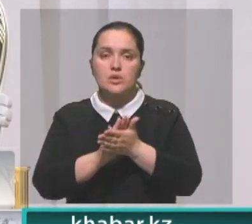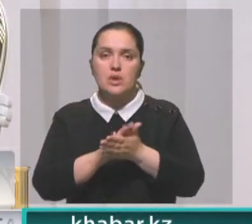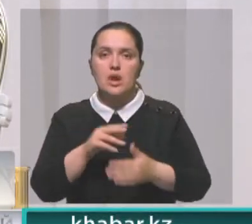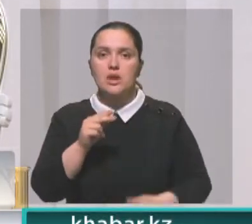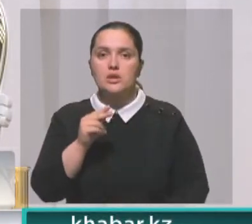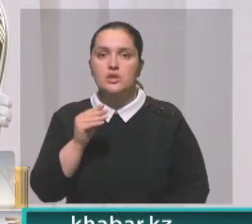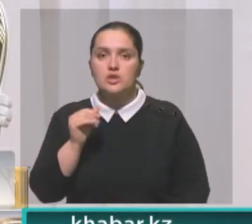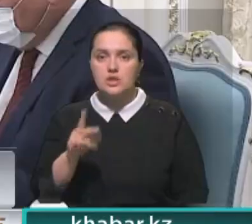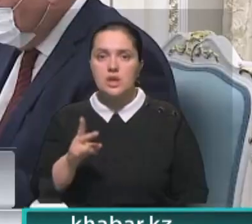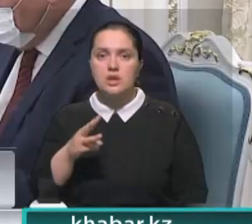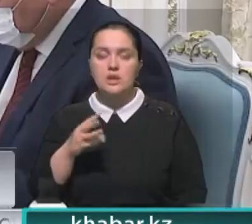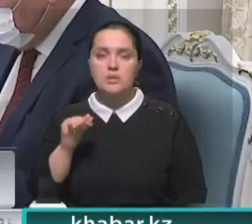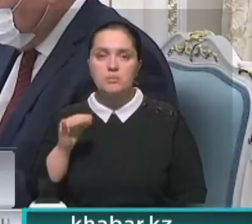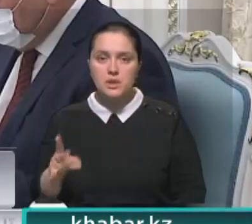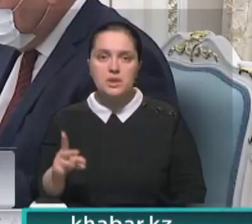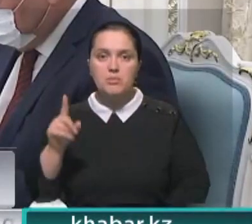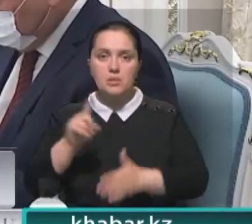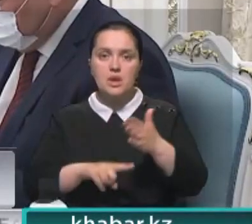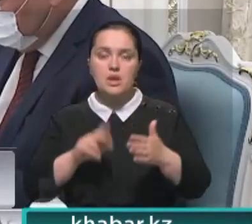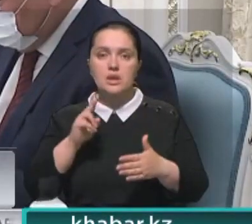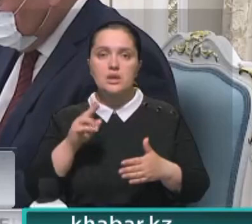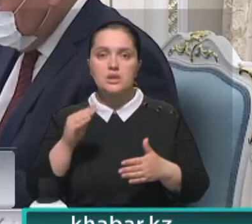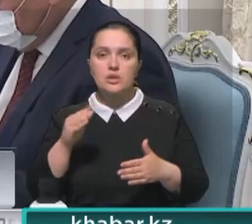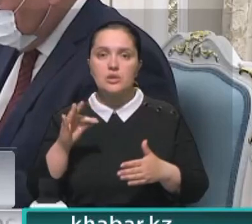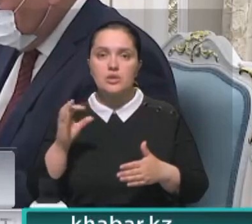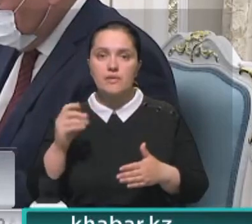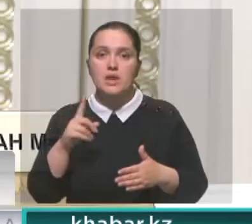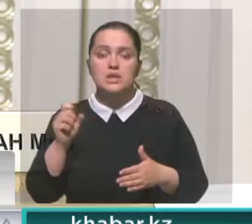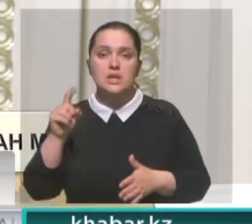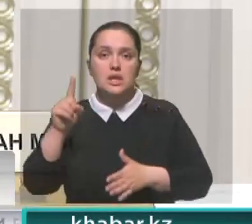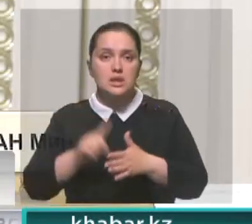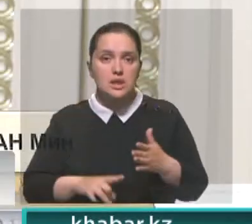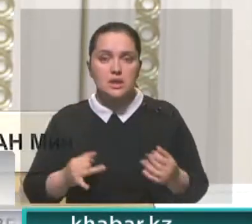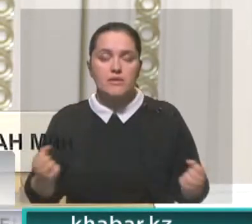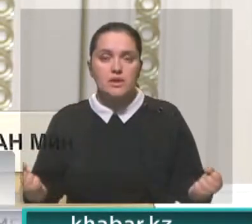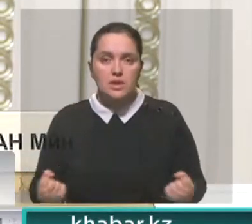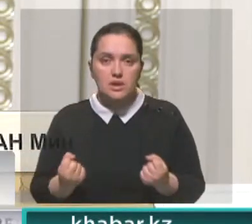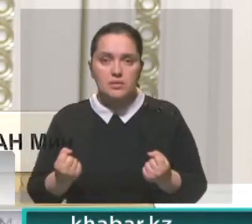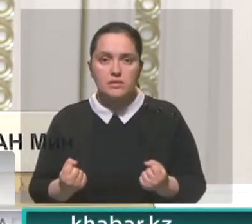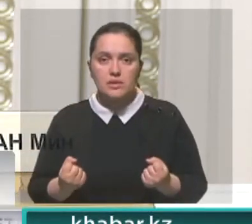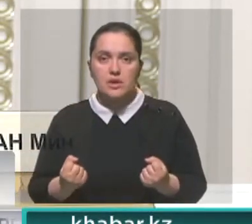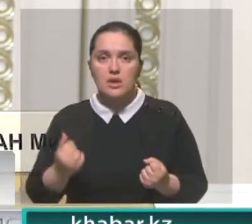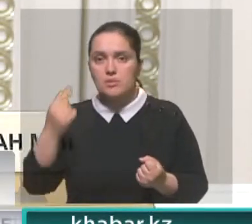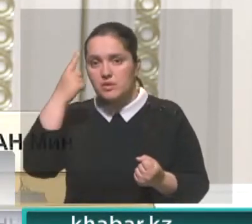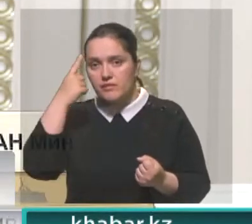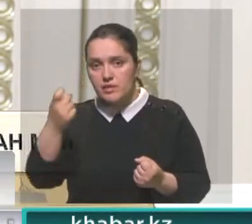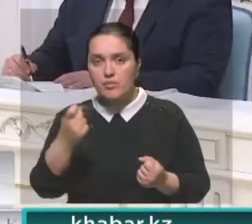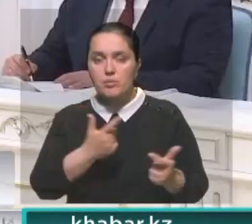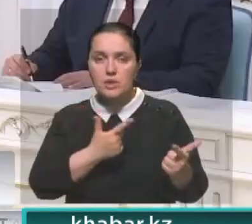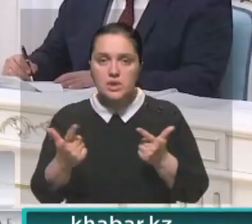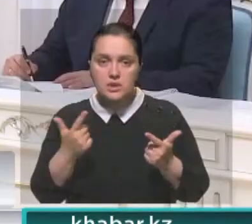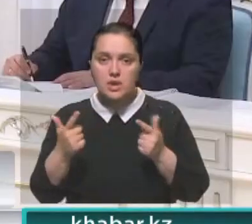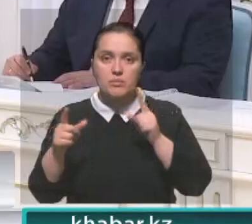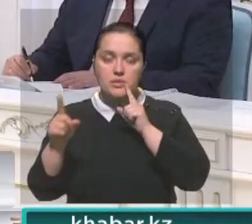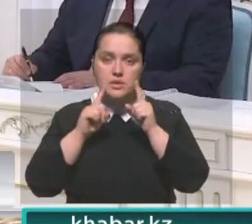международной ситуации. Джан Мин выразил признательность Касым Жамар Тукаеву за доверие и поддержку и проинформировал